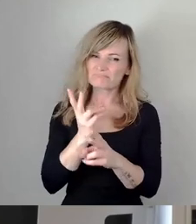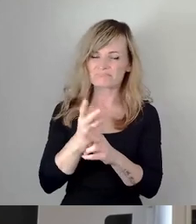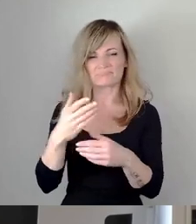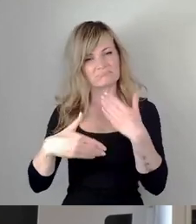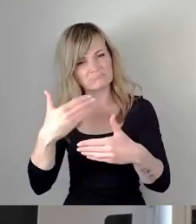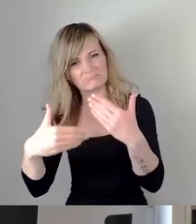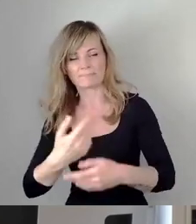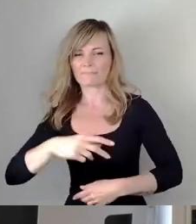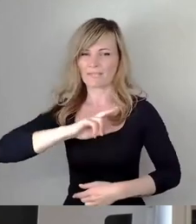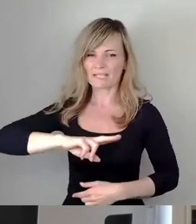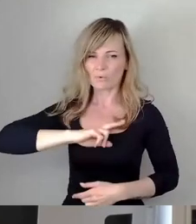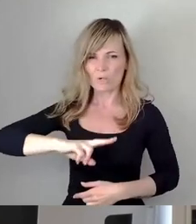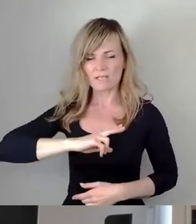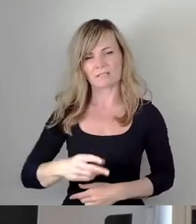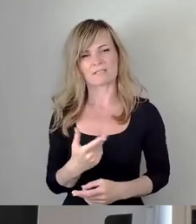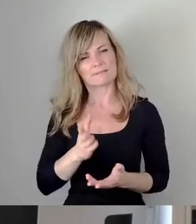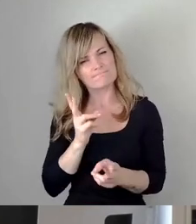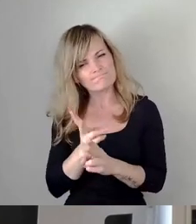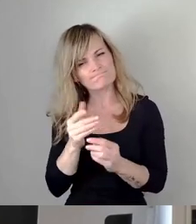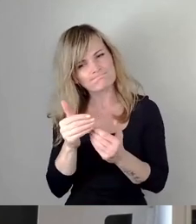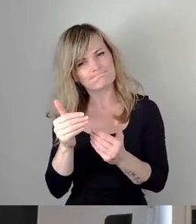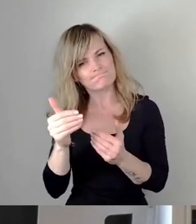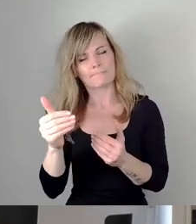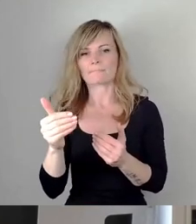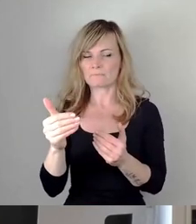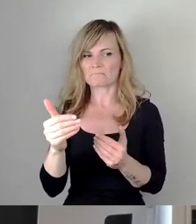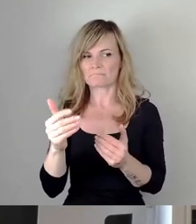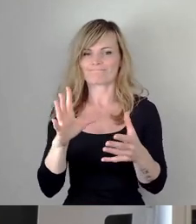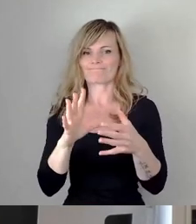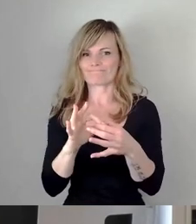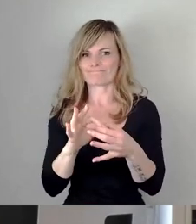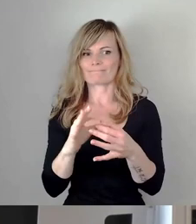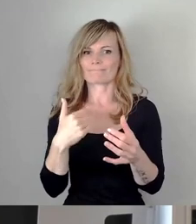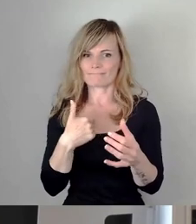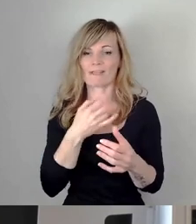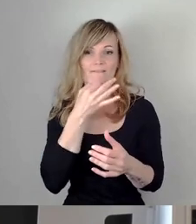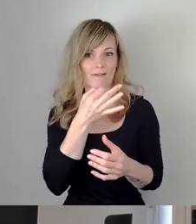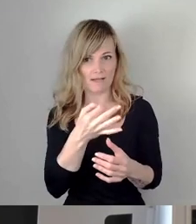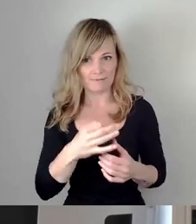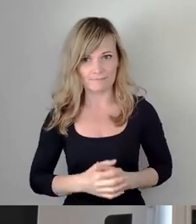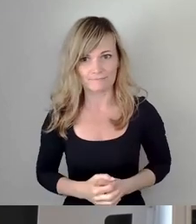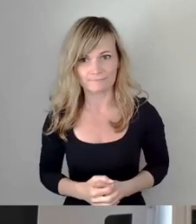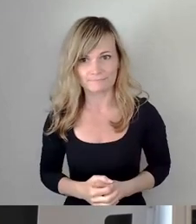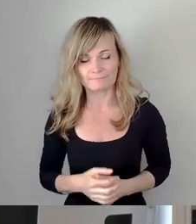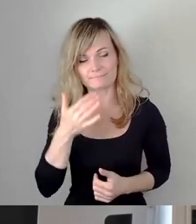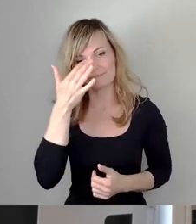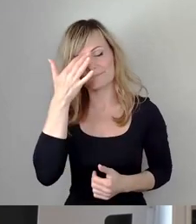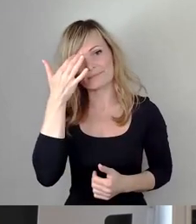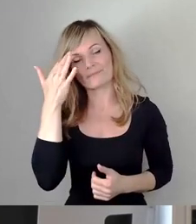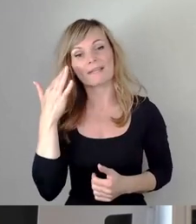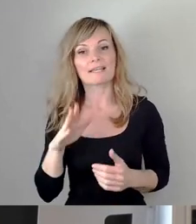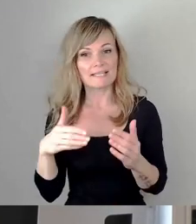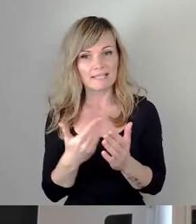Und das führt mich gleich zu meinen Fragen, die ich hier stellen möchte. Und zwar gibt es einen